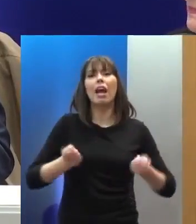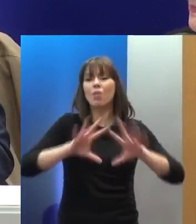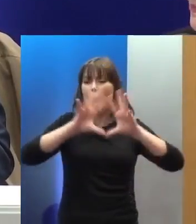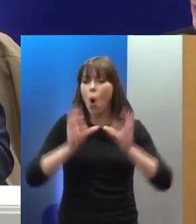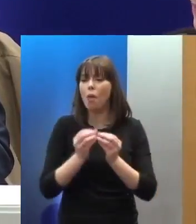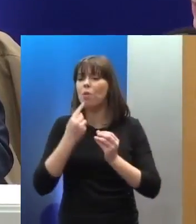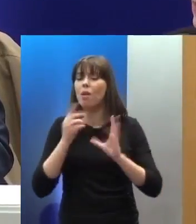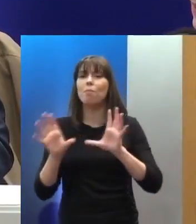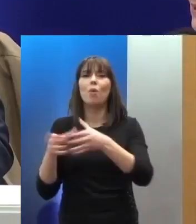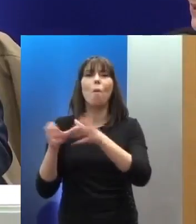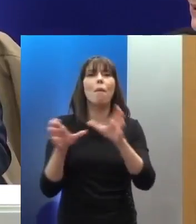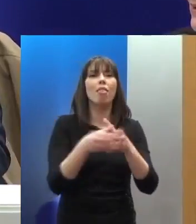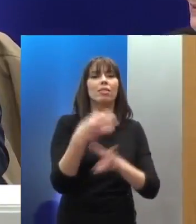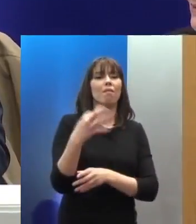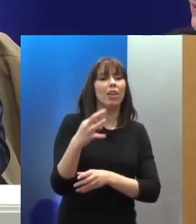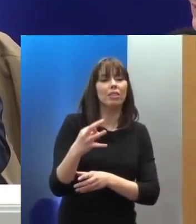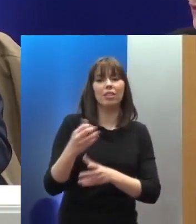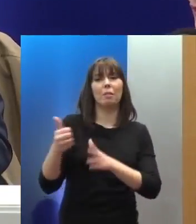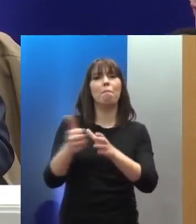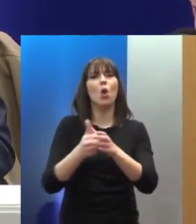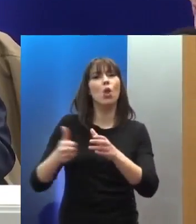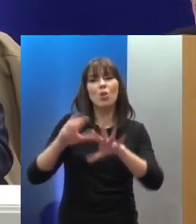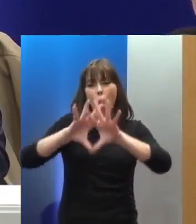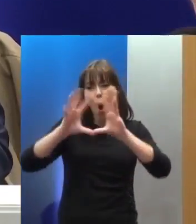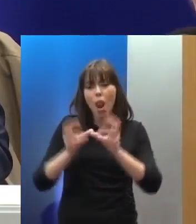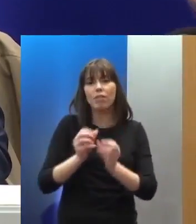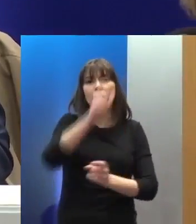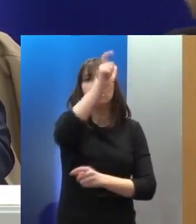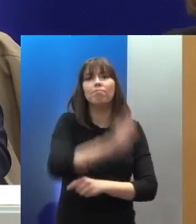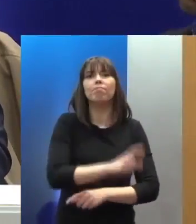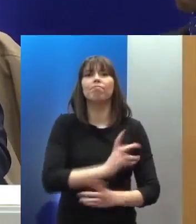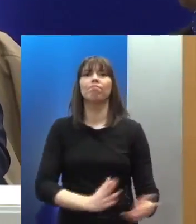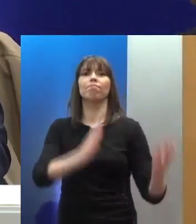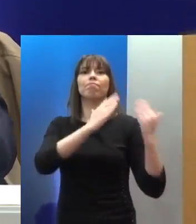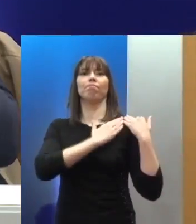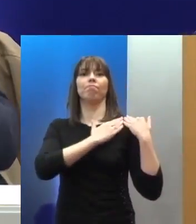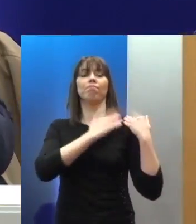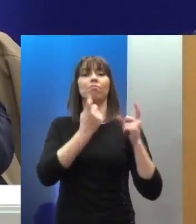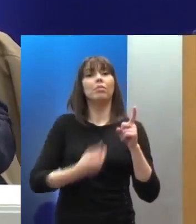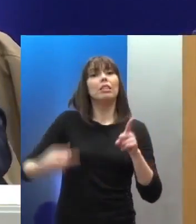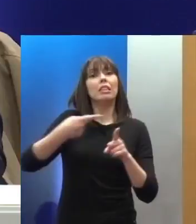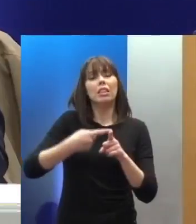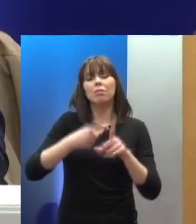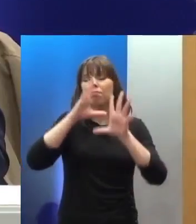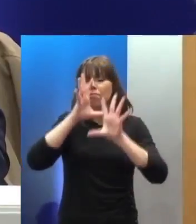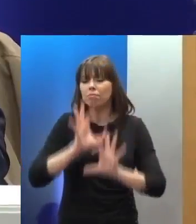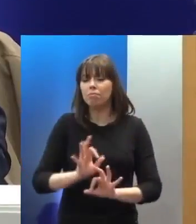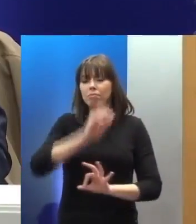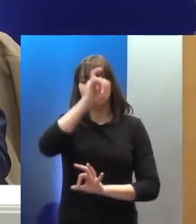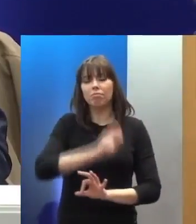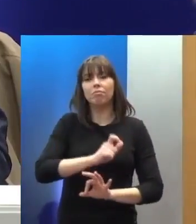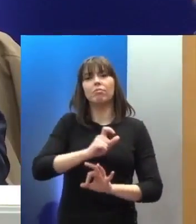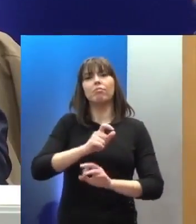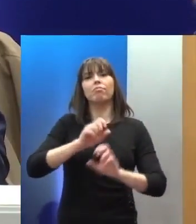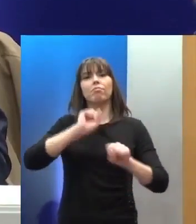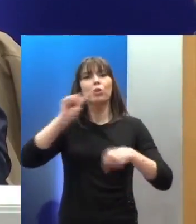μειονότητες και κυρίως τα εκατομμύρια των αυτοχθόνων, είναι ο άνθρωπος ο οποίος ανάγκασε, οδήγησε